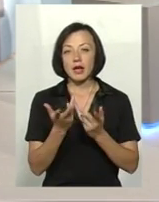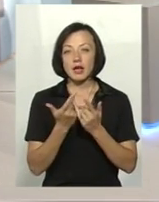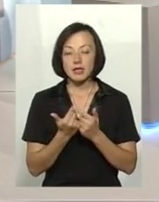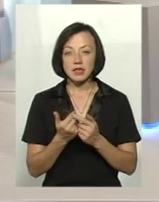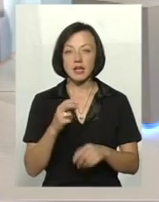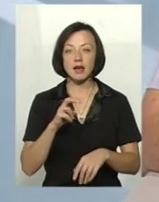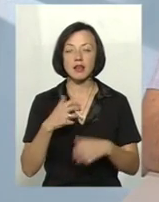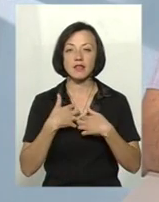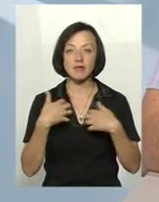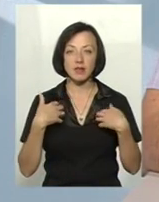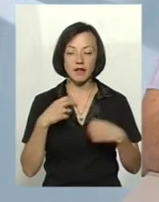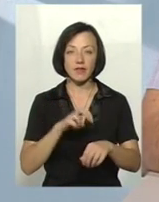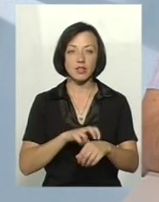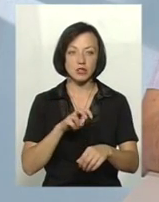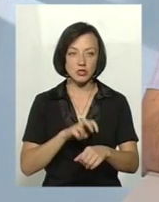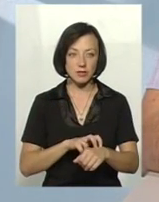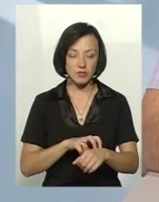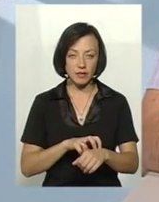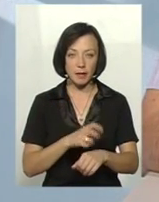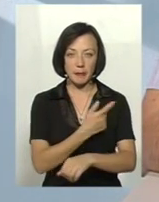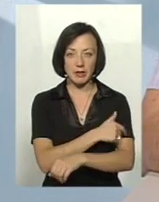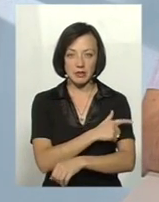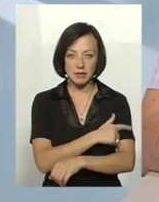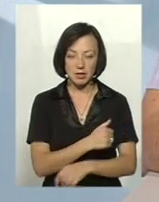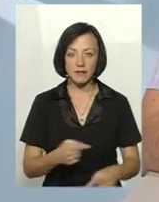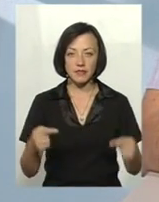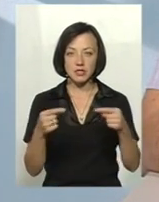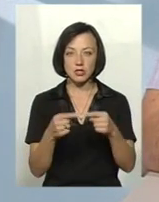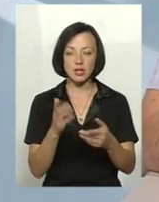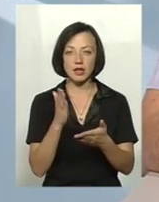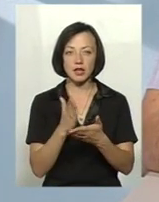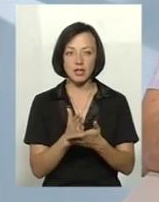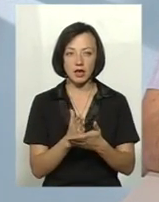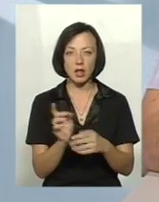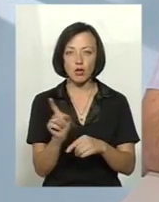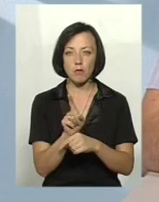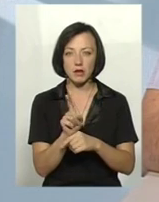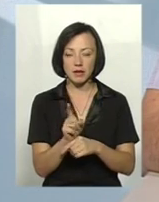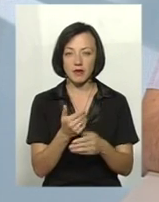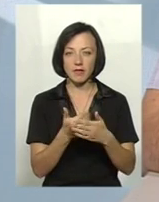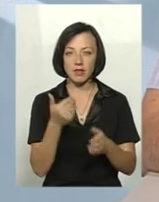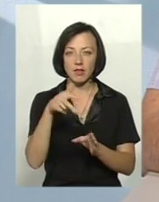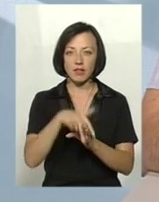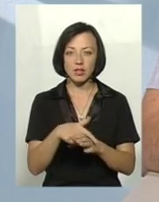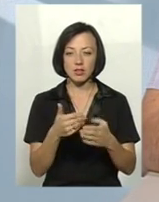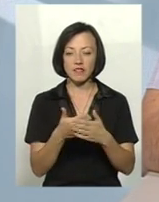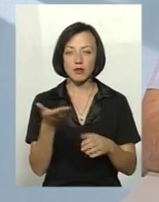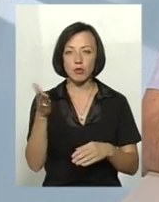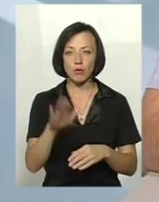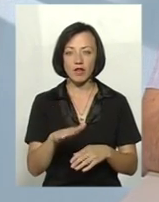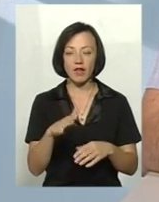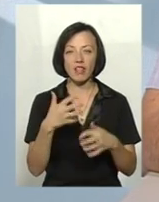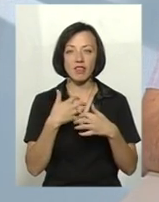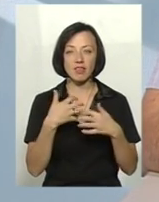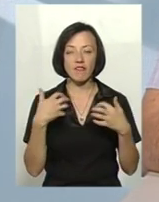ветеринарних, спеціалістів ветеринарної медицини, воно визначається, є відповідні нормативи від навантаження, від поголів'я тварин.